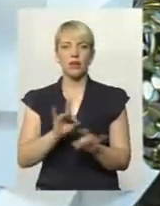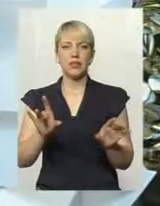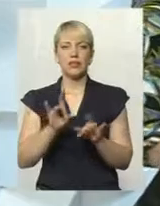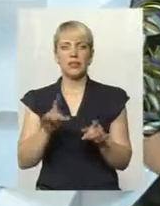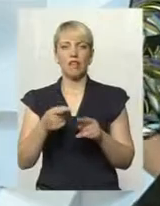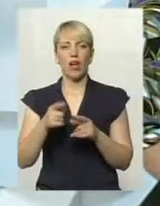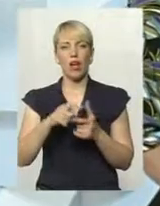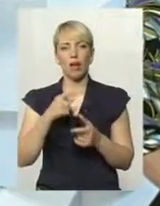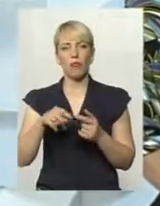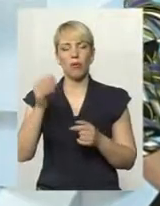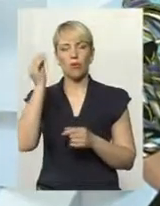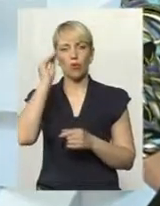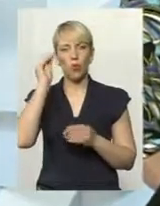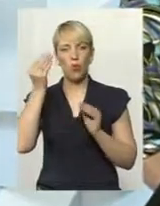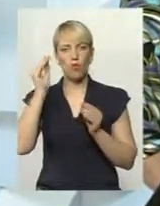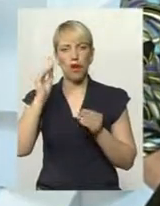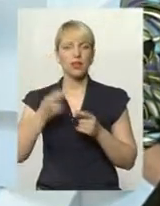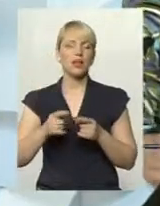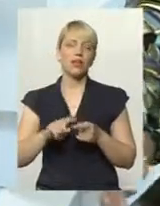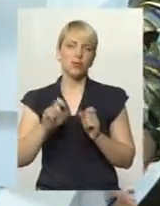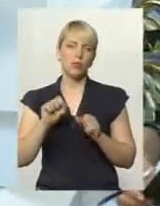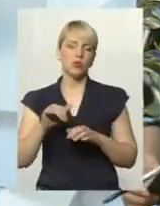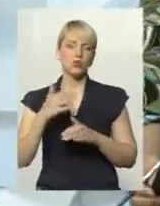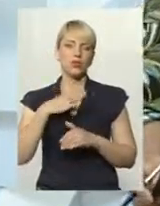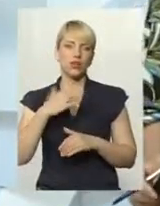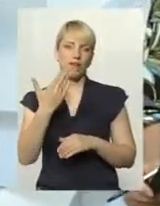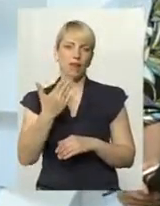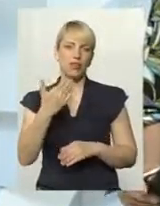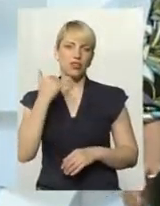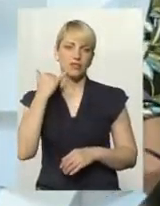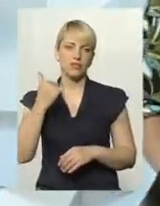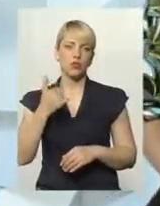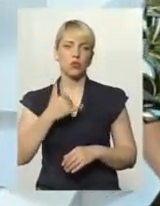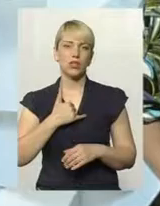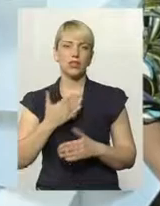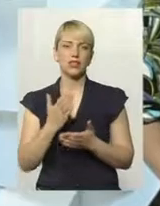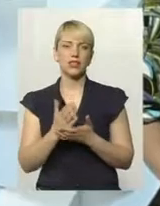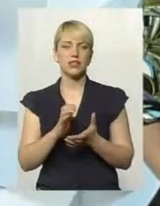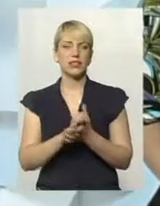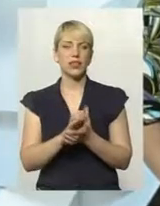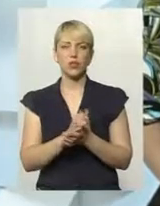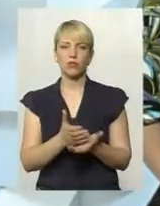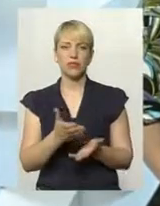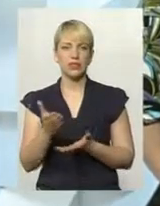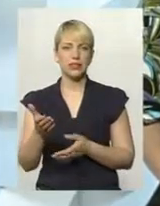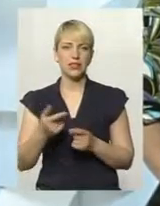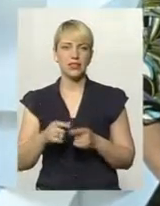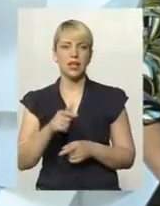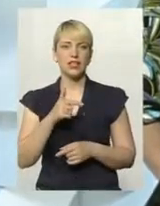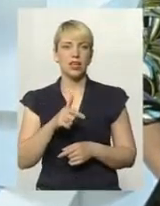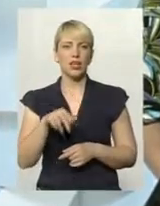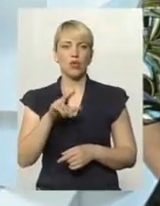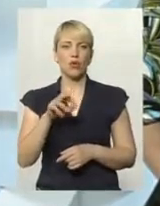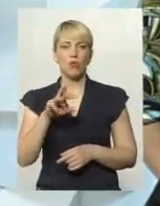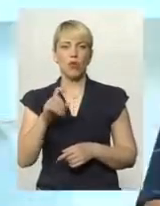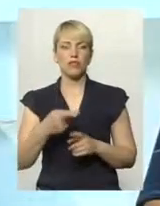міркування зазначеної теми, чекаємо на ваші дзвінки. А у нас сьогодні у студії, знайомтеся, Геннадій Владиславович Домбровський,